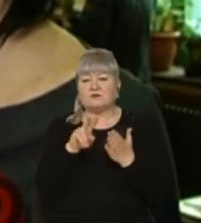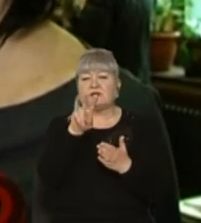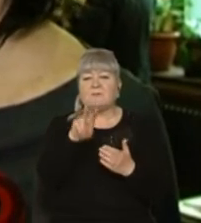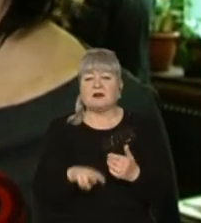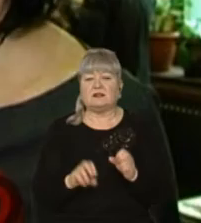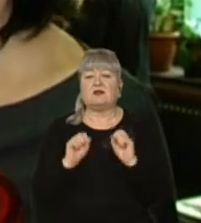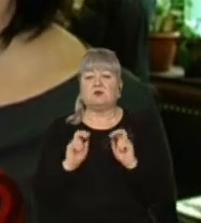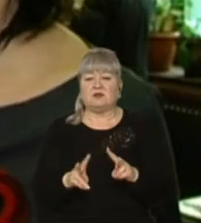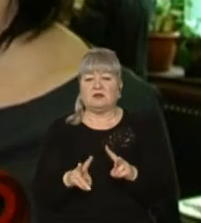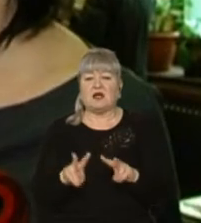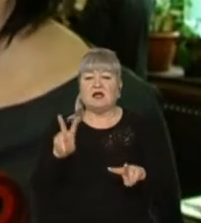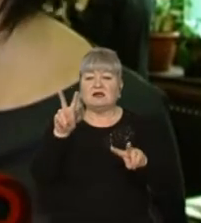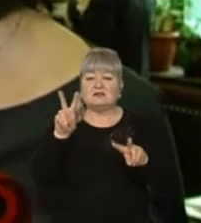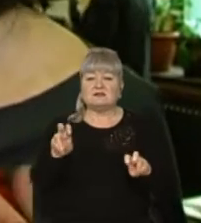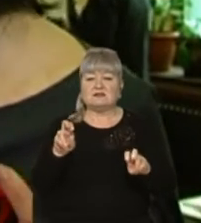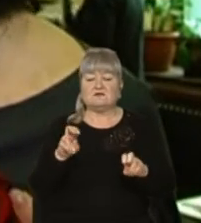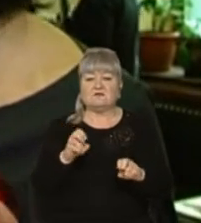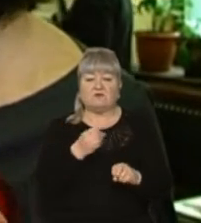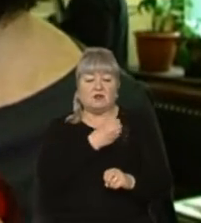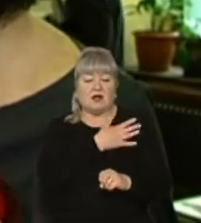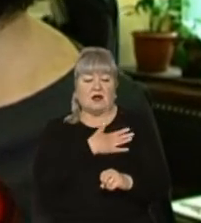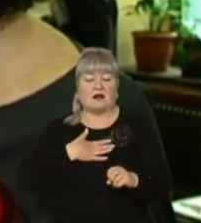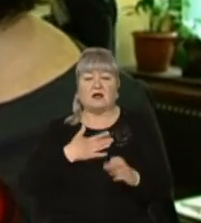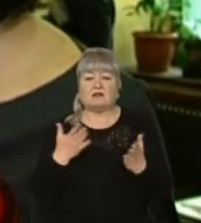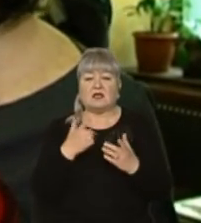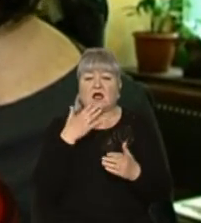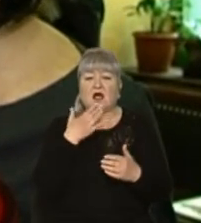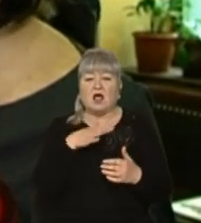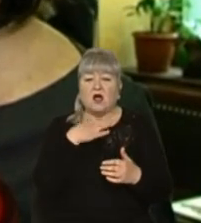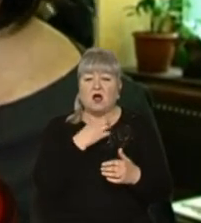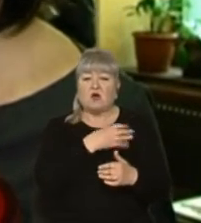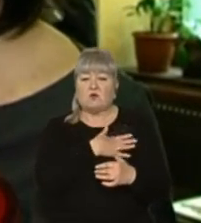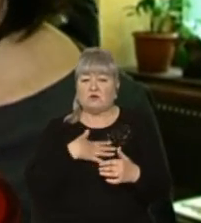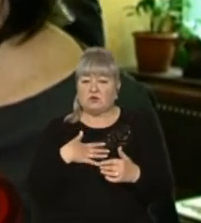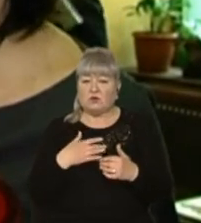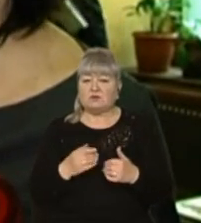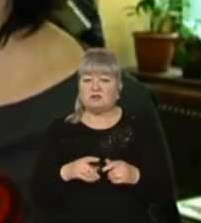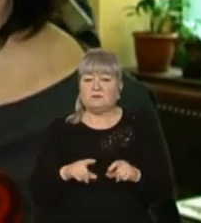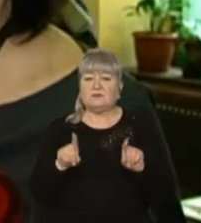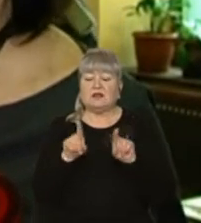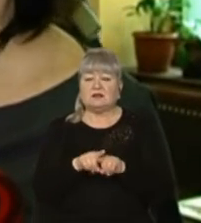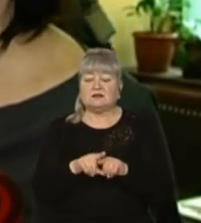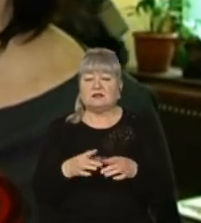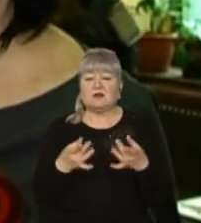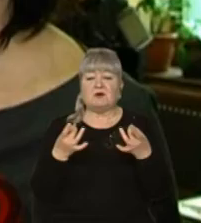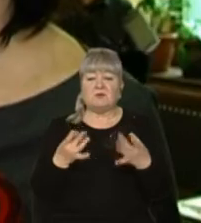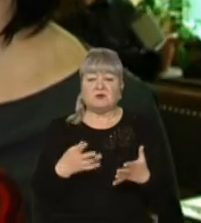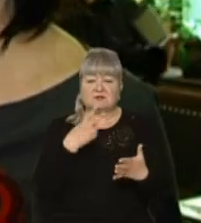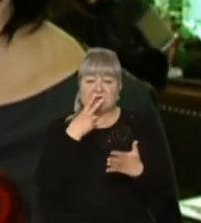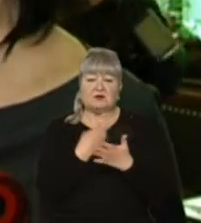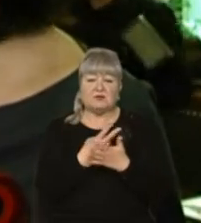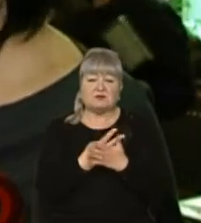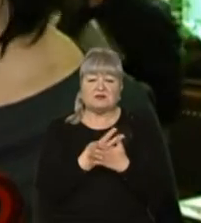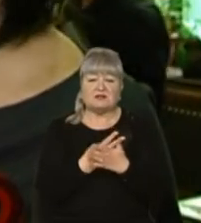як символ рани, рани, яка кровоточить. І такими дуже простими зображальними